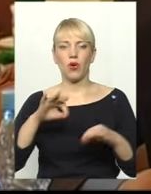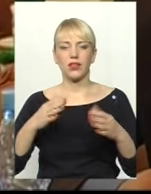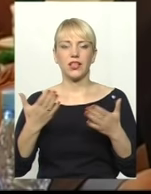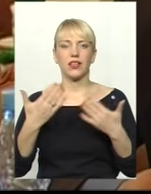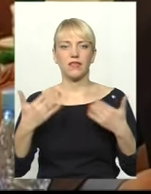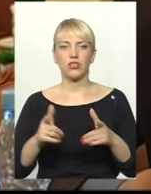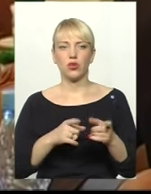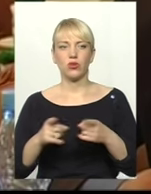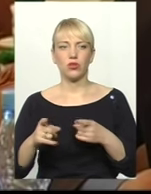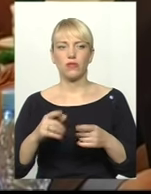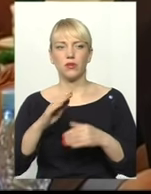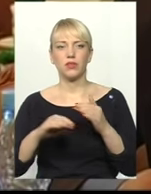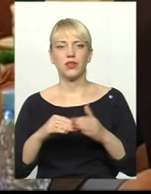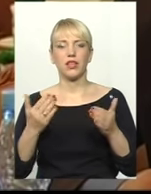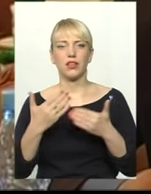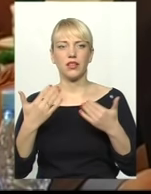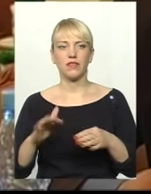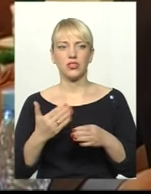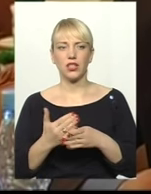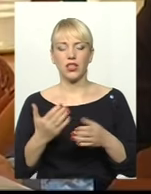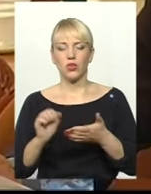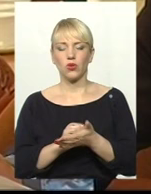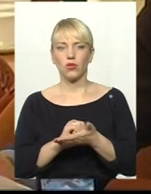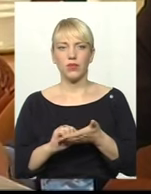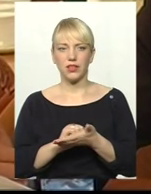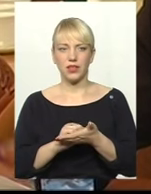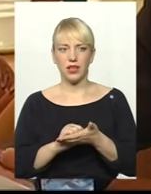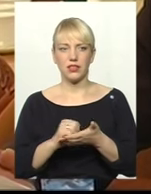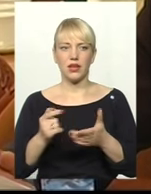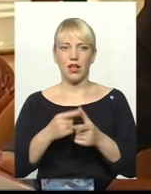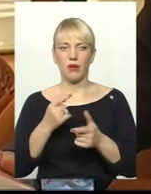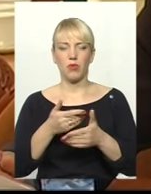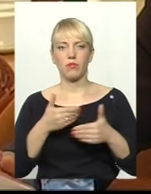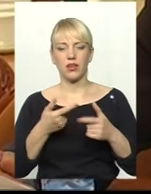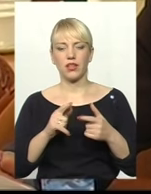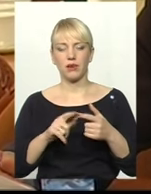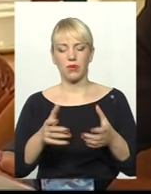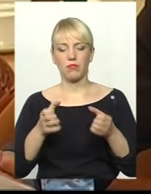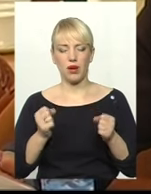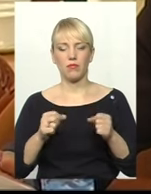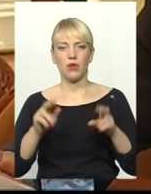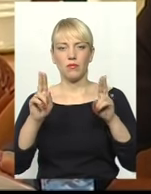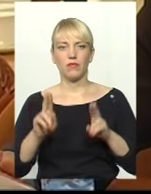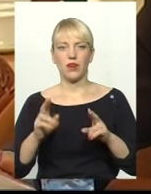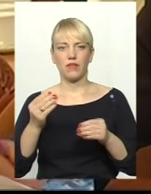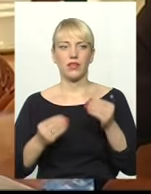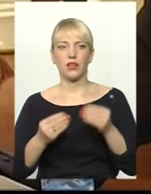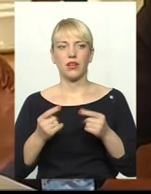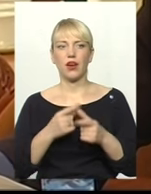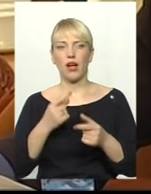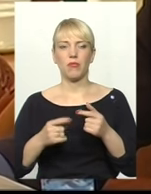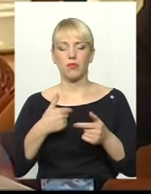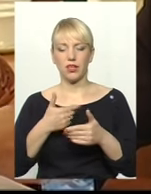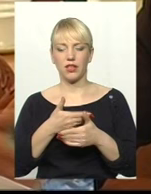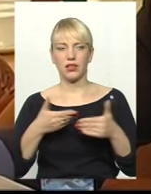вироблена відповідна документація. Або ми їх приймаємо, такі правила гри, які в світі існують, або ми їх